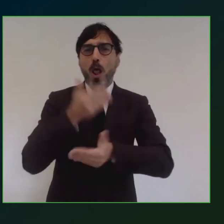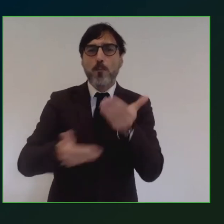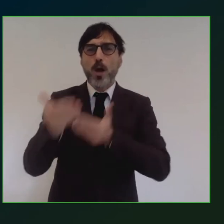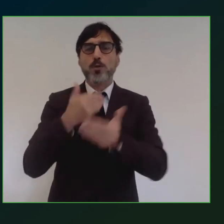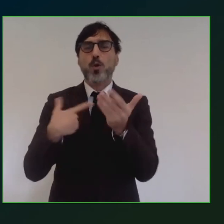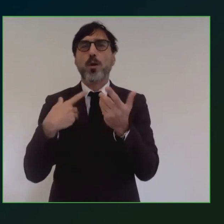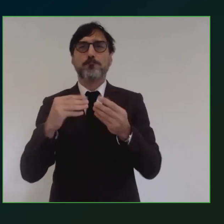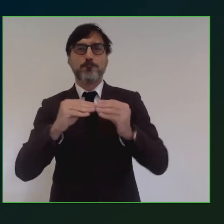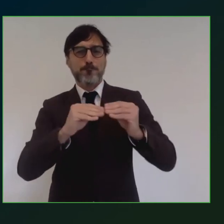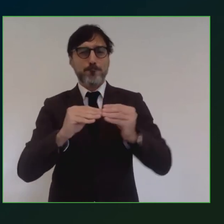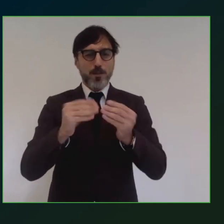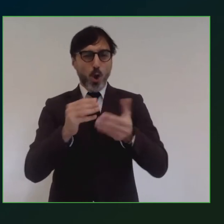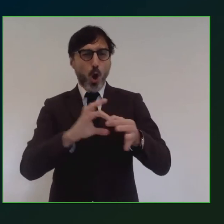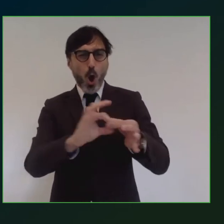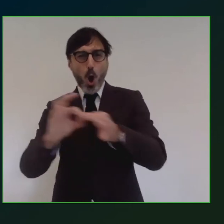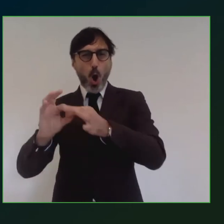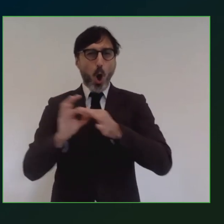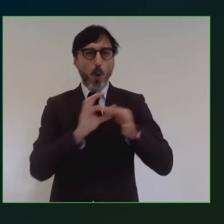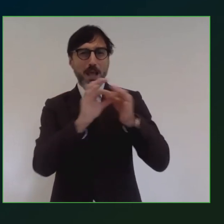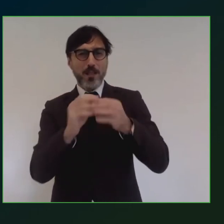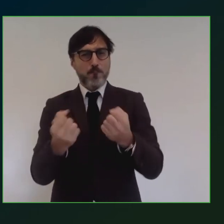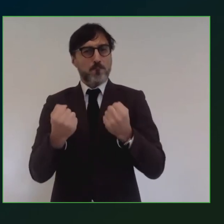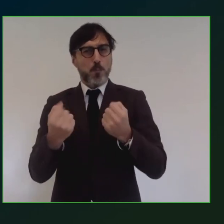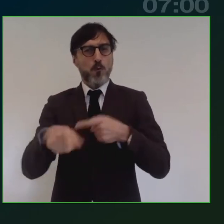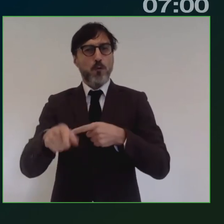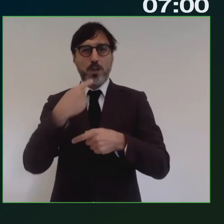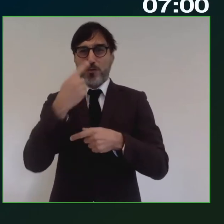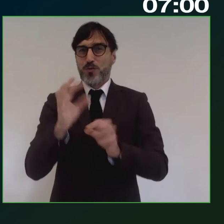metodo cooperativo rafforzato, così come ci dice l'agenzia?